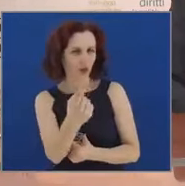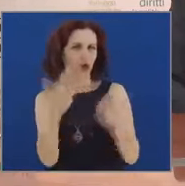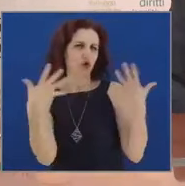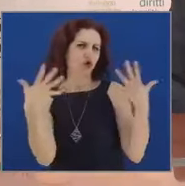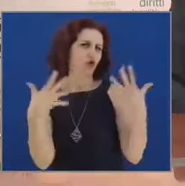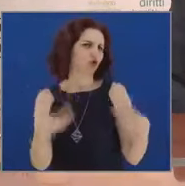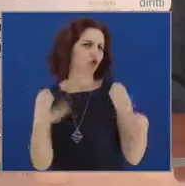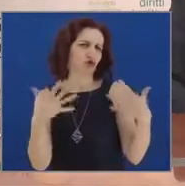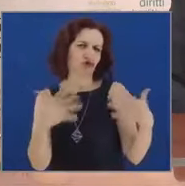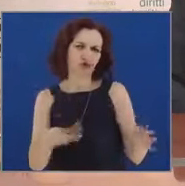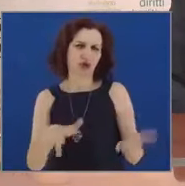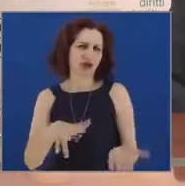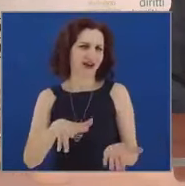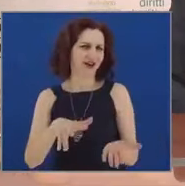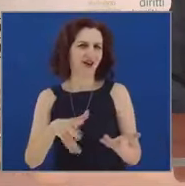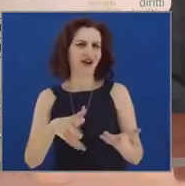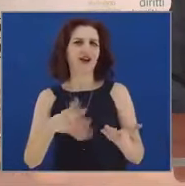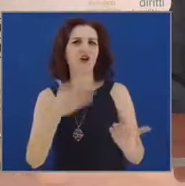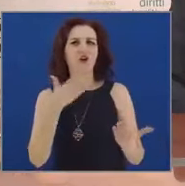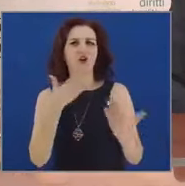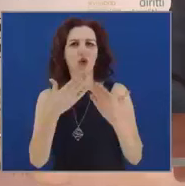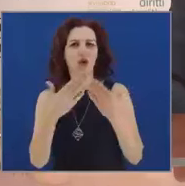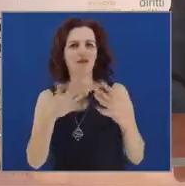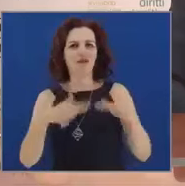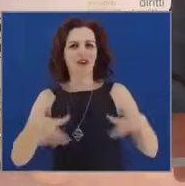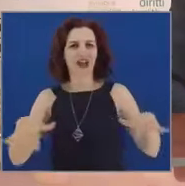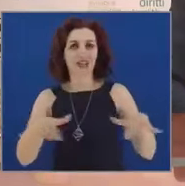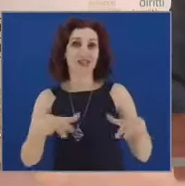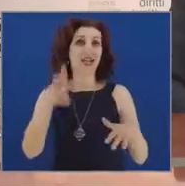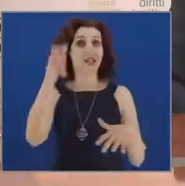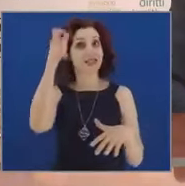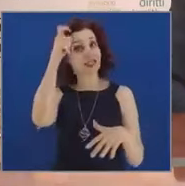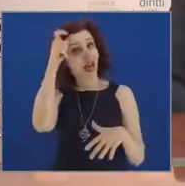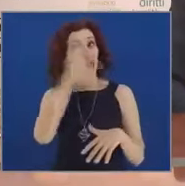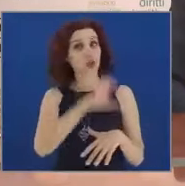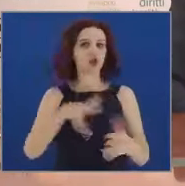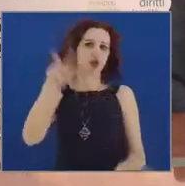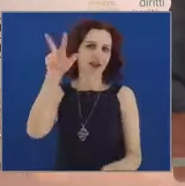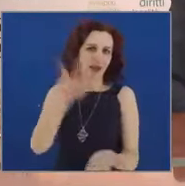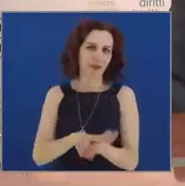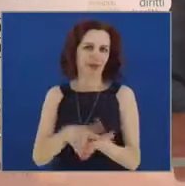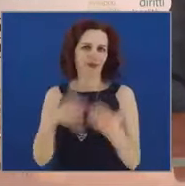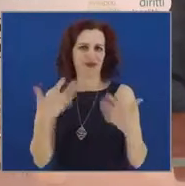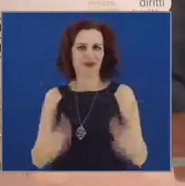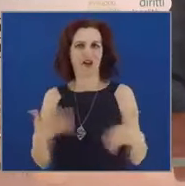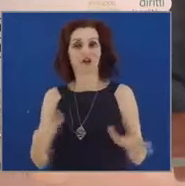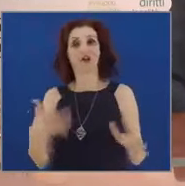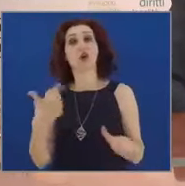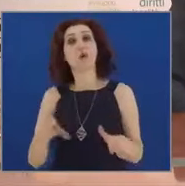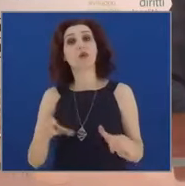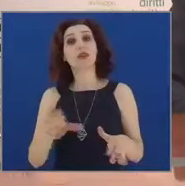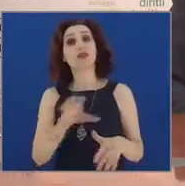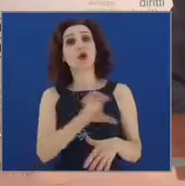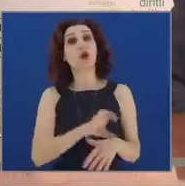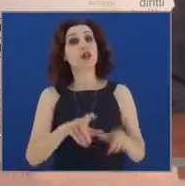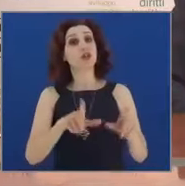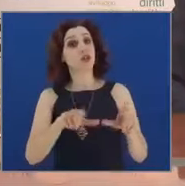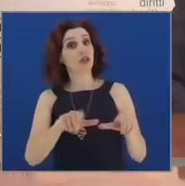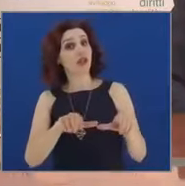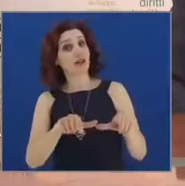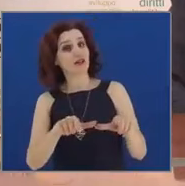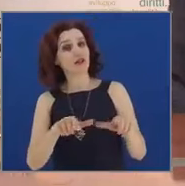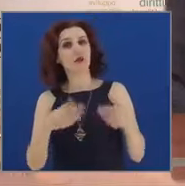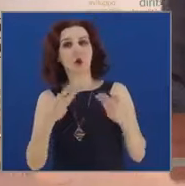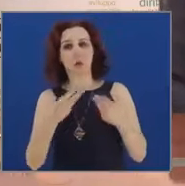approvati dalla conferenza Stato-Regioni, perché nella Regione Lazio abbiamo inviato, per quel che riguarda il rinnovo del